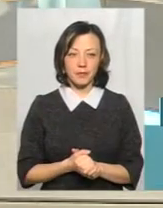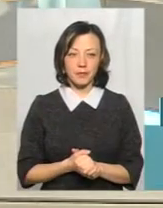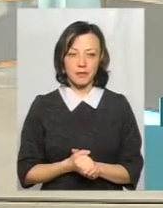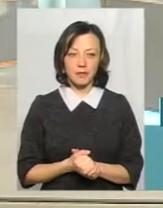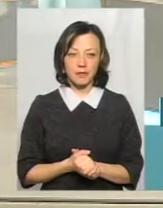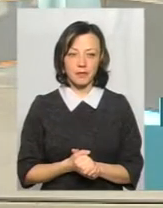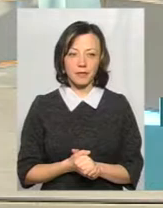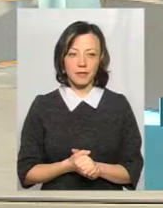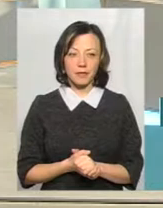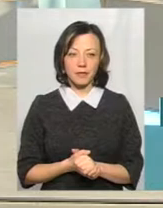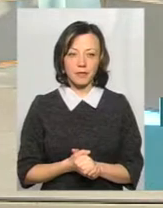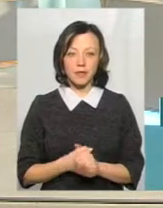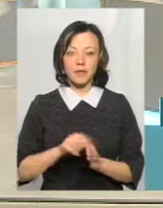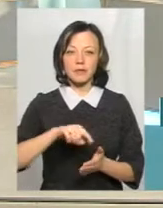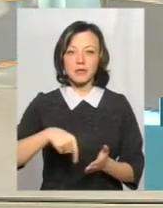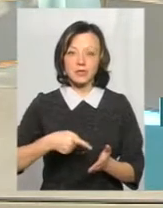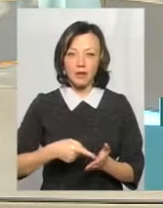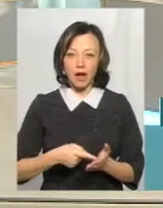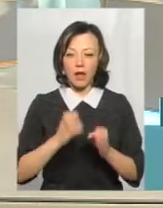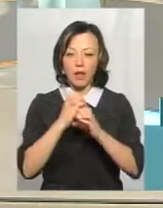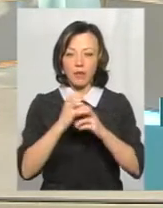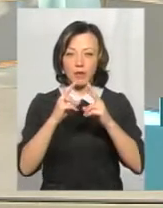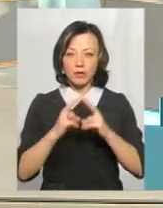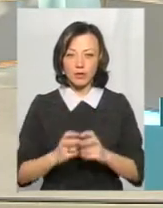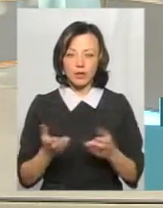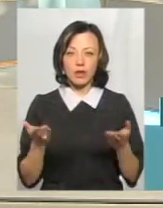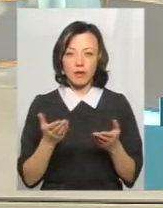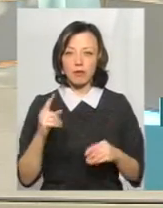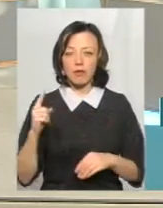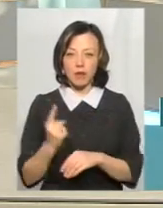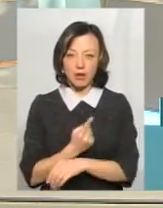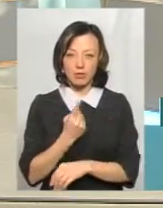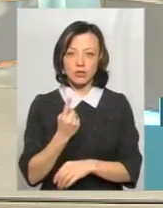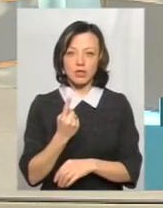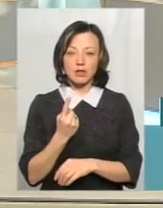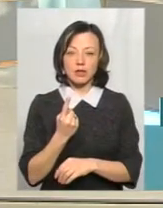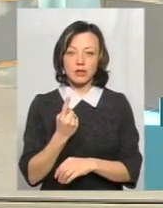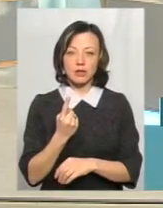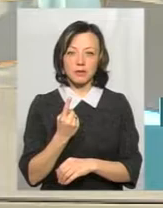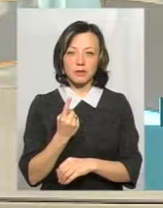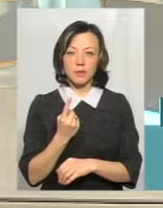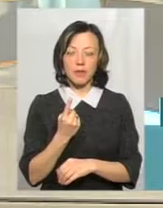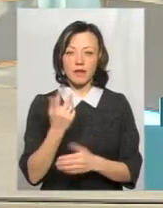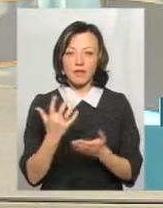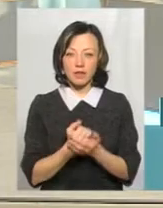міста, лабораторії, яких вперше